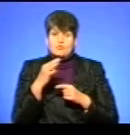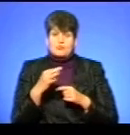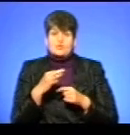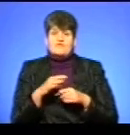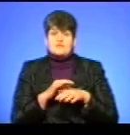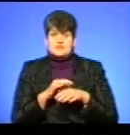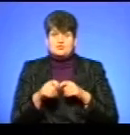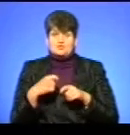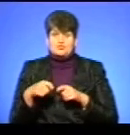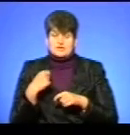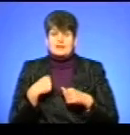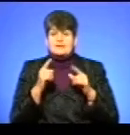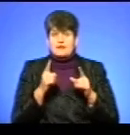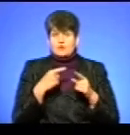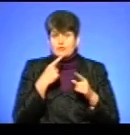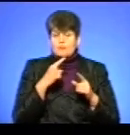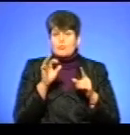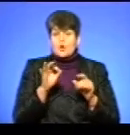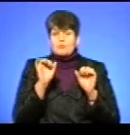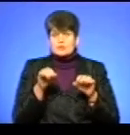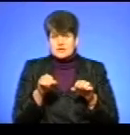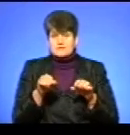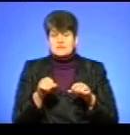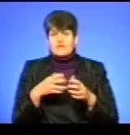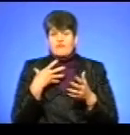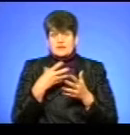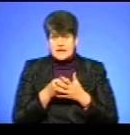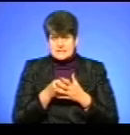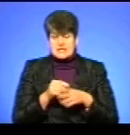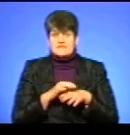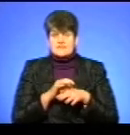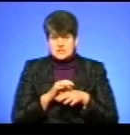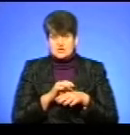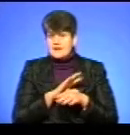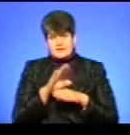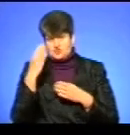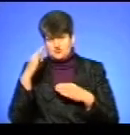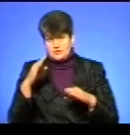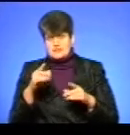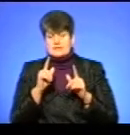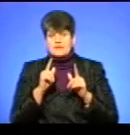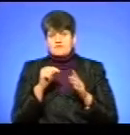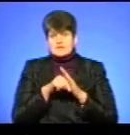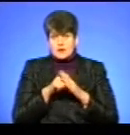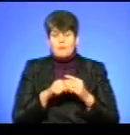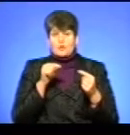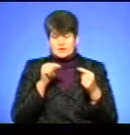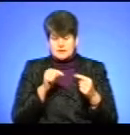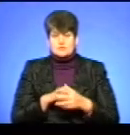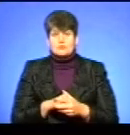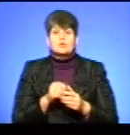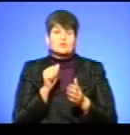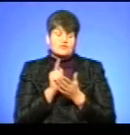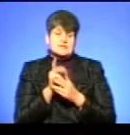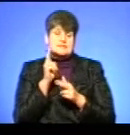ушкодження, я навіть говорив про можливості власних фізичних ушкоджень, а не чиїх, знак протесту. Дякую вам за розмову, мусимо